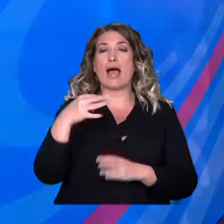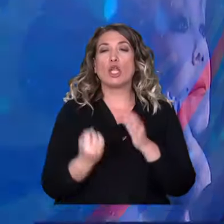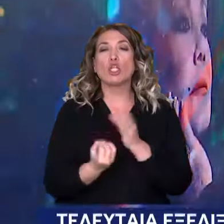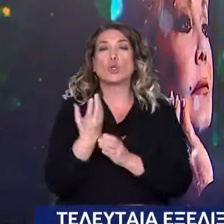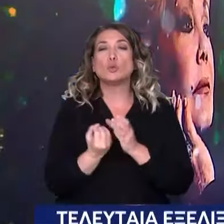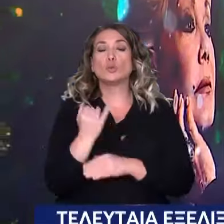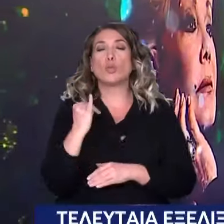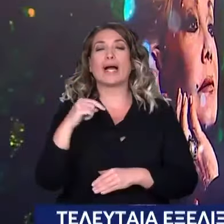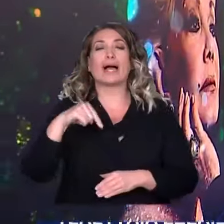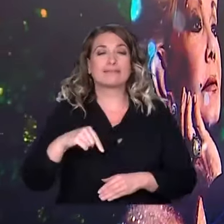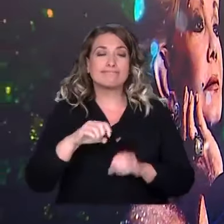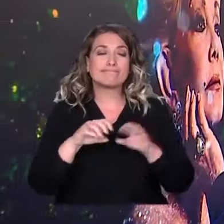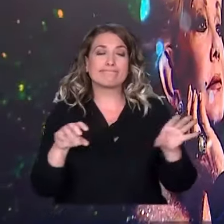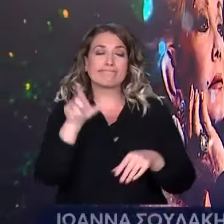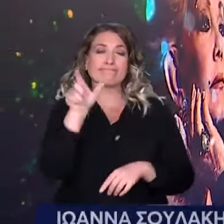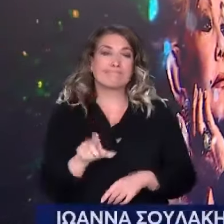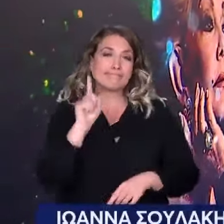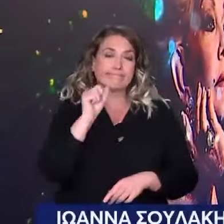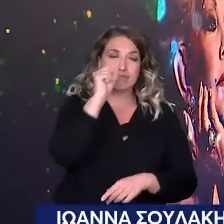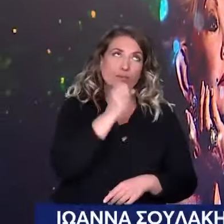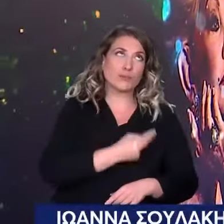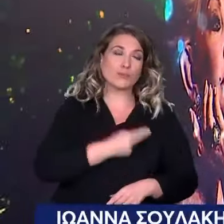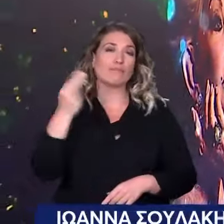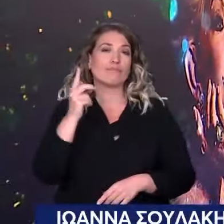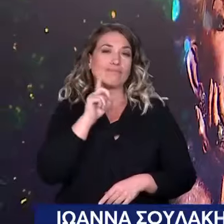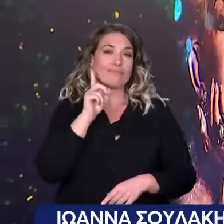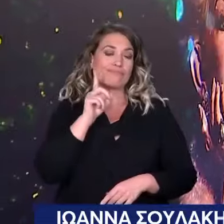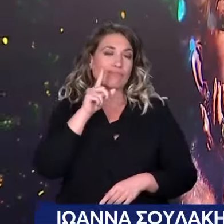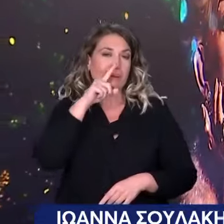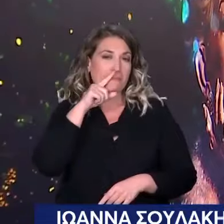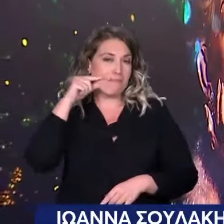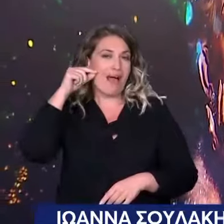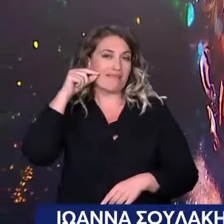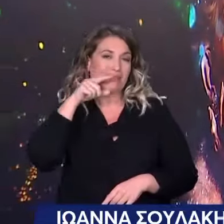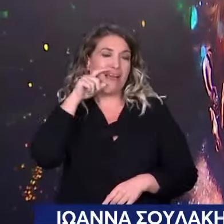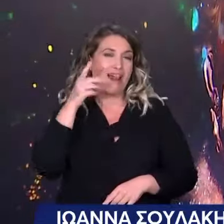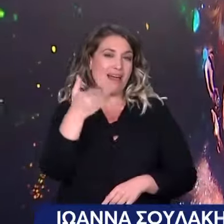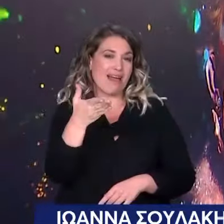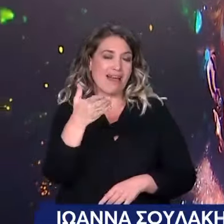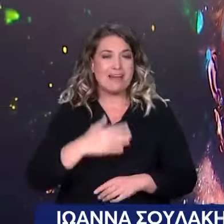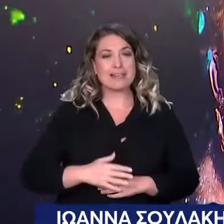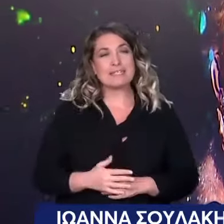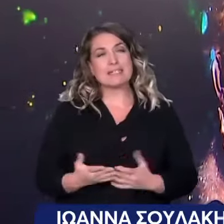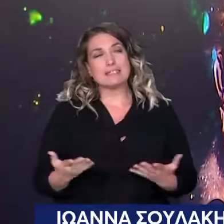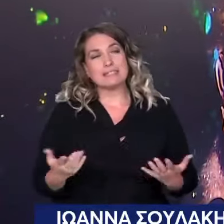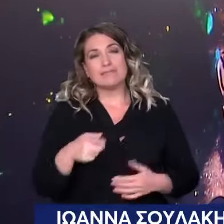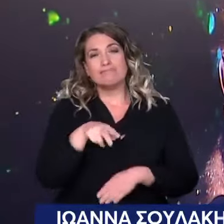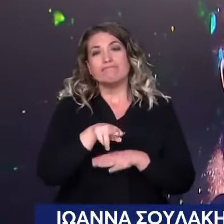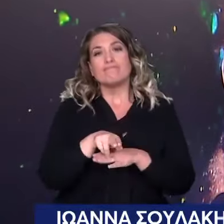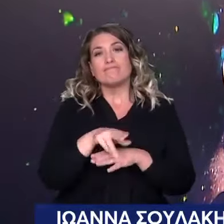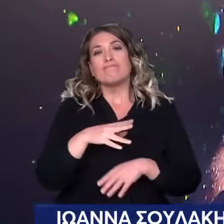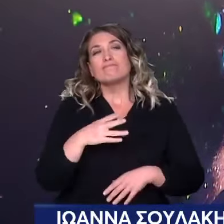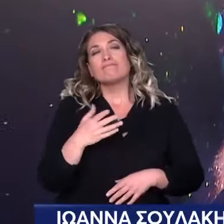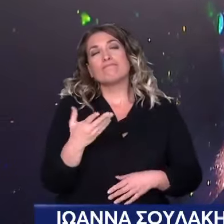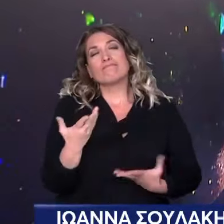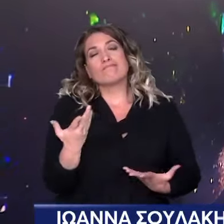υπάρχει μια επιδείνωση η υγεία της Μαρινέλλας. Μαρινέλλα έδωσε μεγάλη μάχη, την κέρδισε. Οι επιπλοκές είναι και αυτές στο